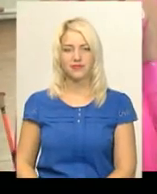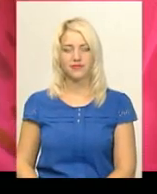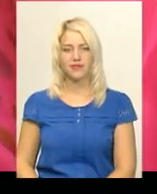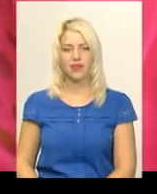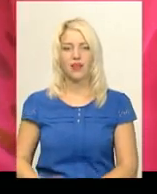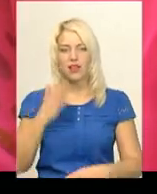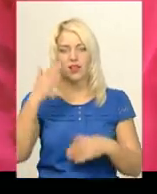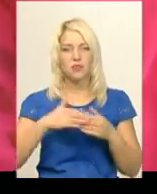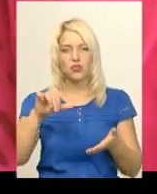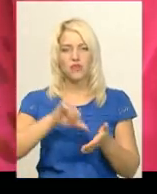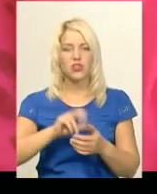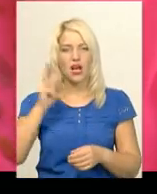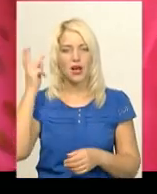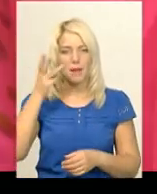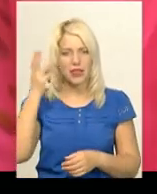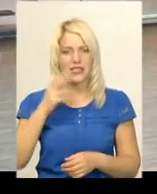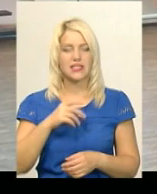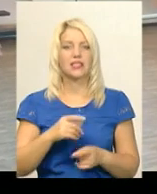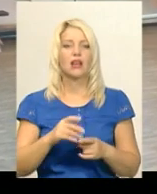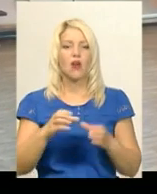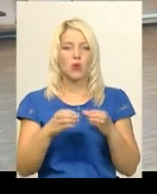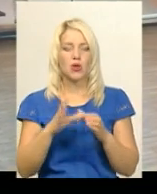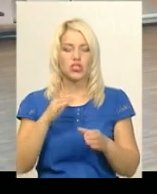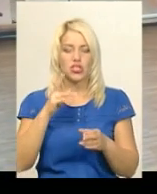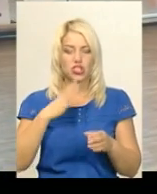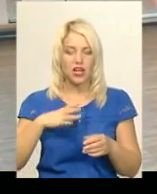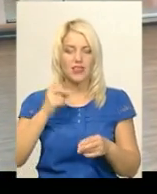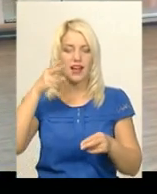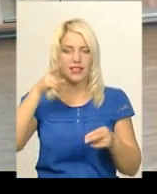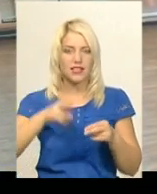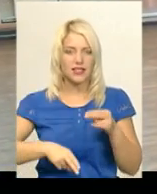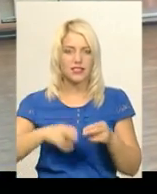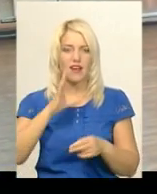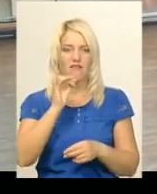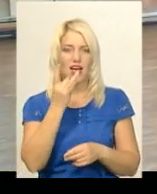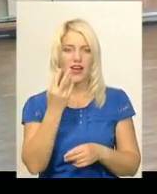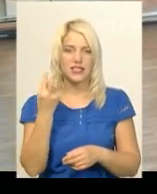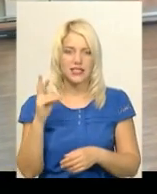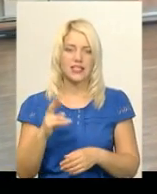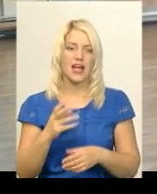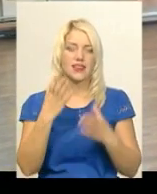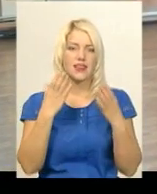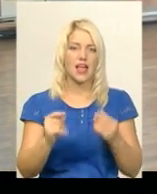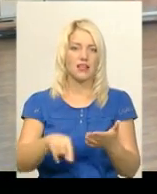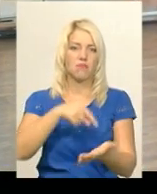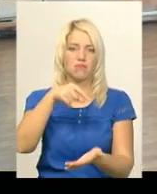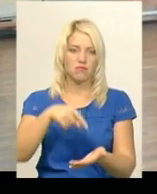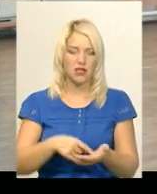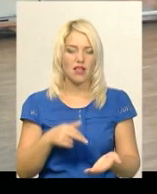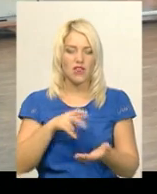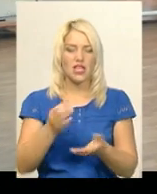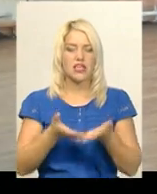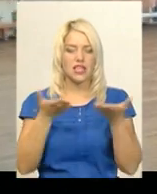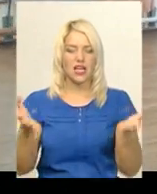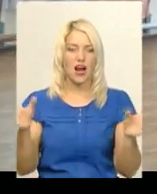Найближчий же виступ на хмельницьких мажореток чекає в кінці вересня на День міста, розповіла Наталія Мильнікова. Вони вийдуть на сцену разом з Хмельницьким